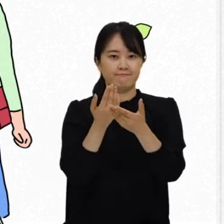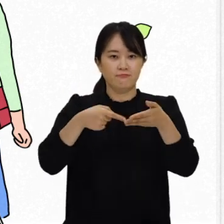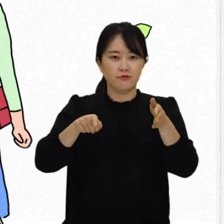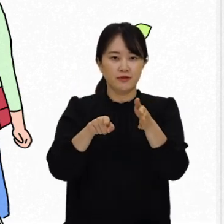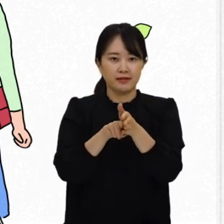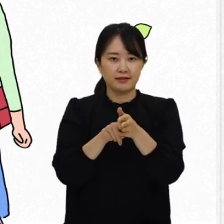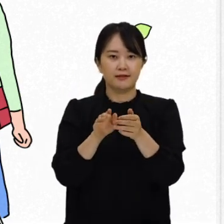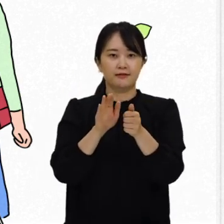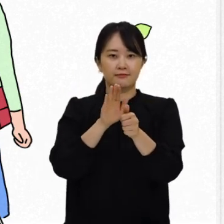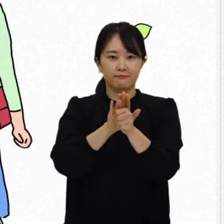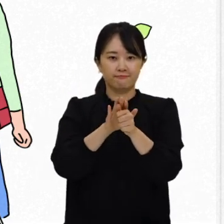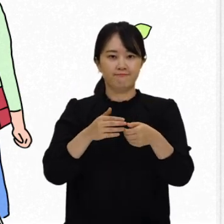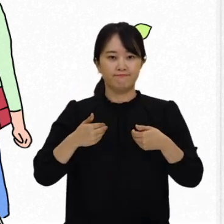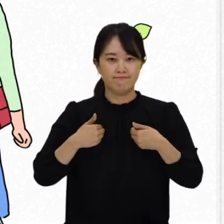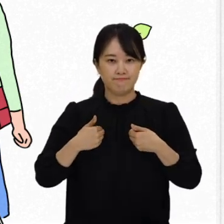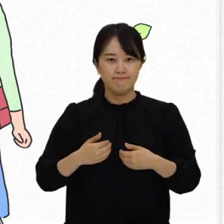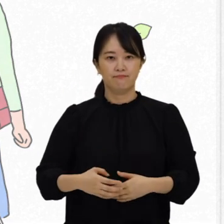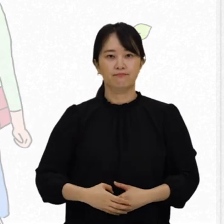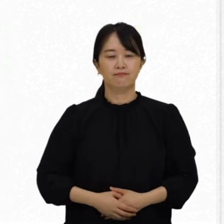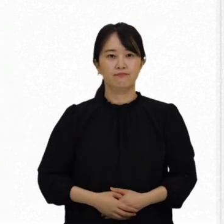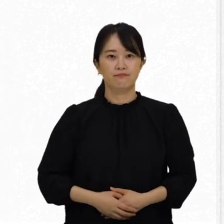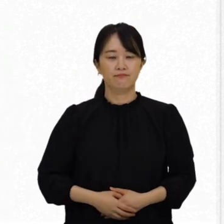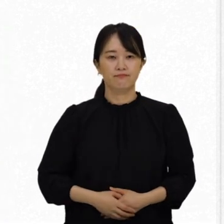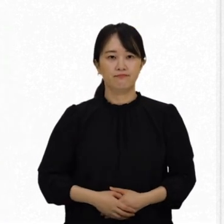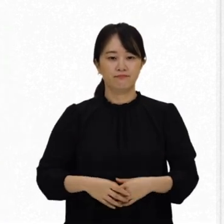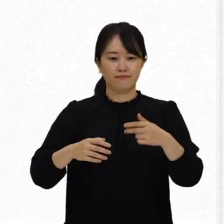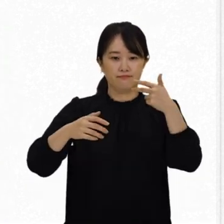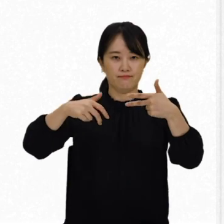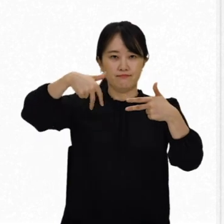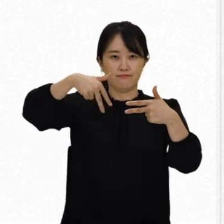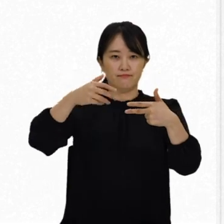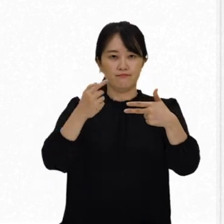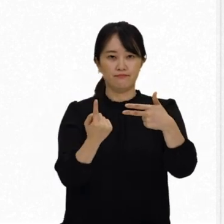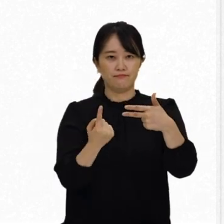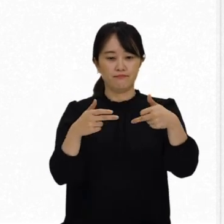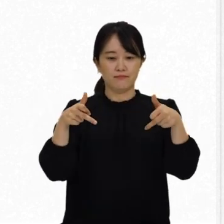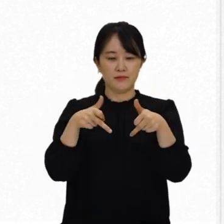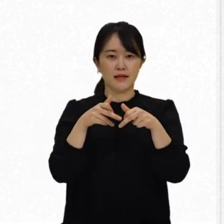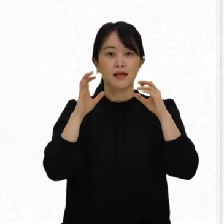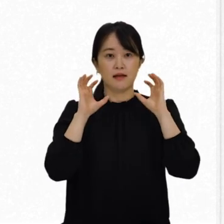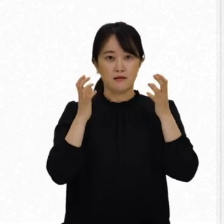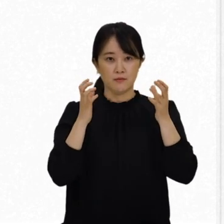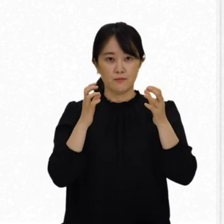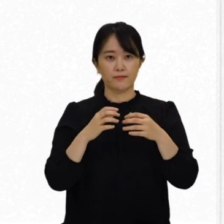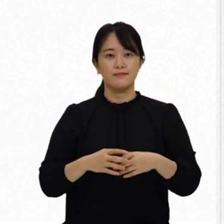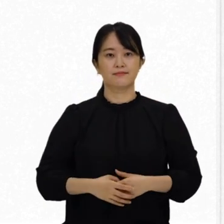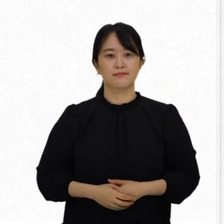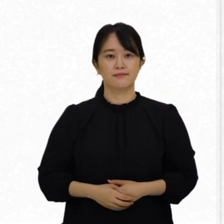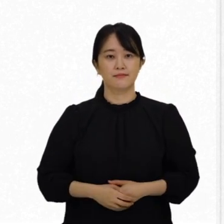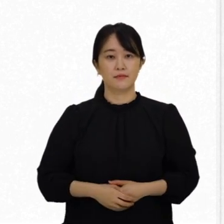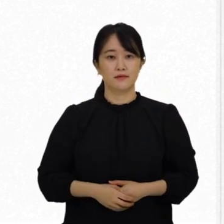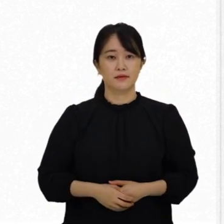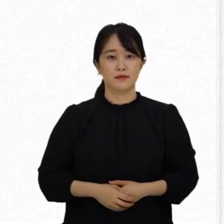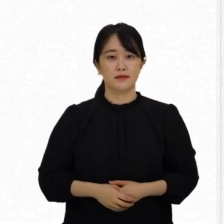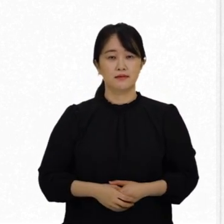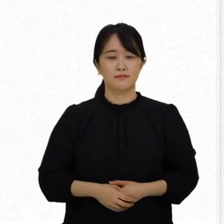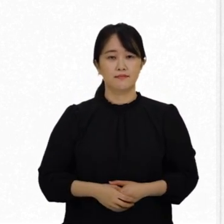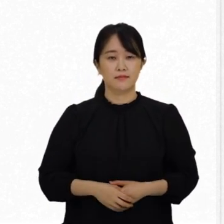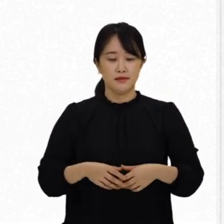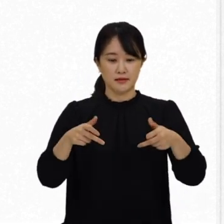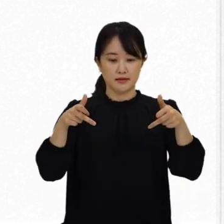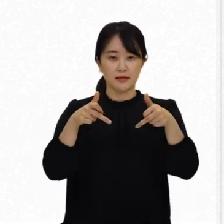적절한 조치를 취한다. 제7조 장애아동 당사국은